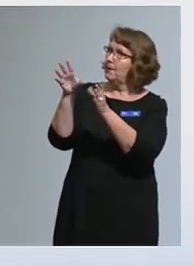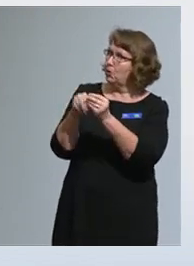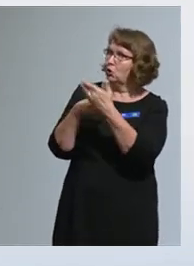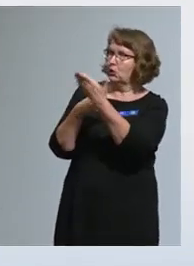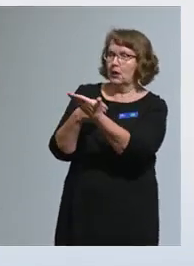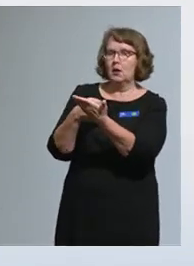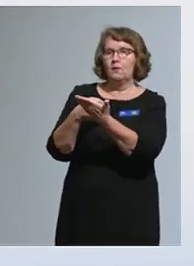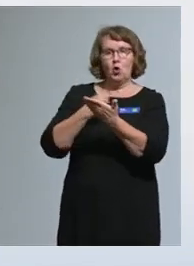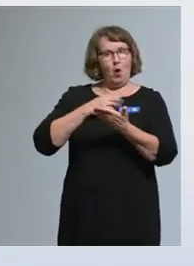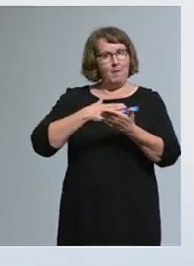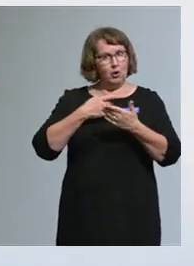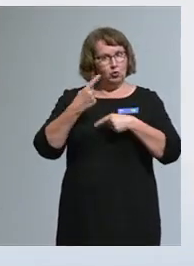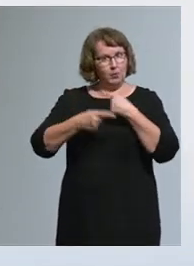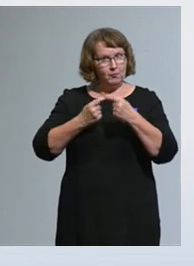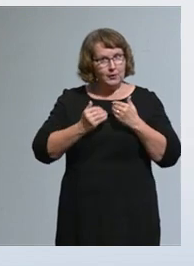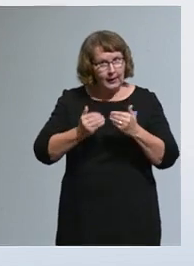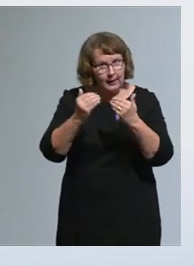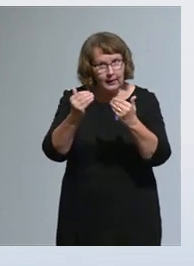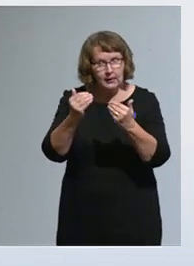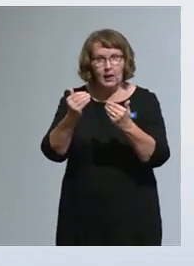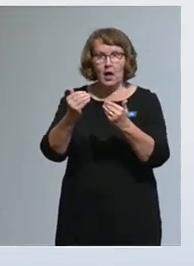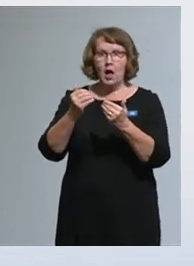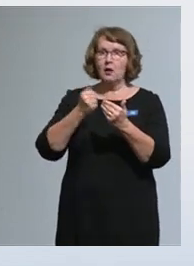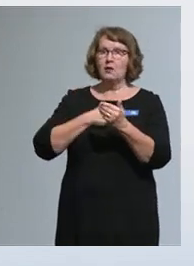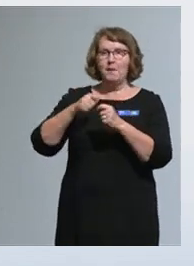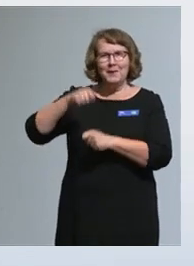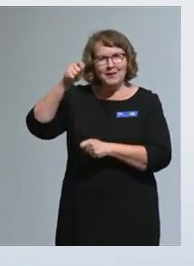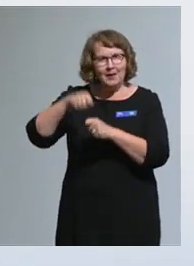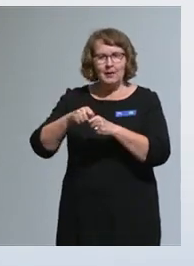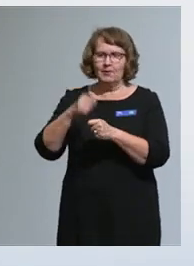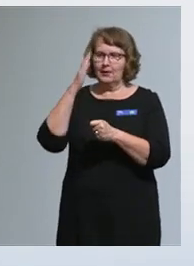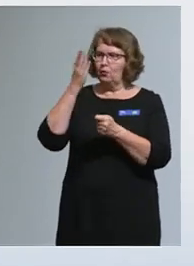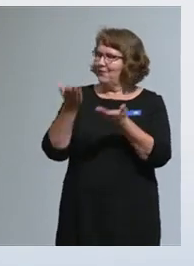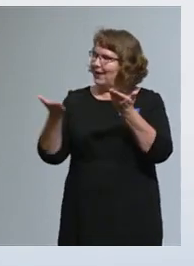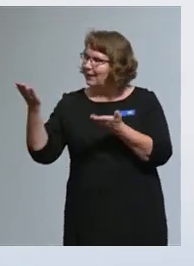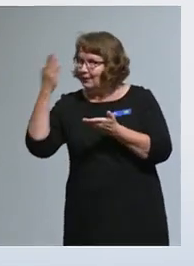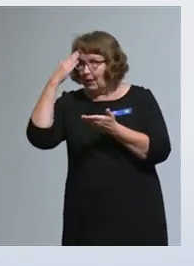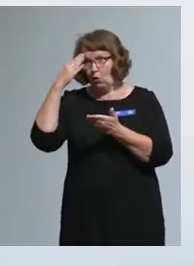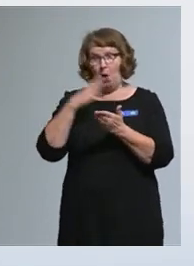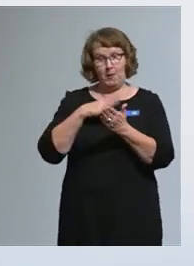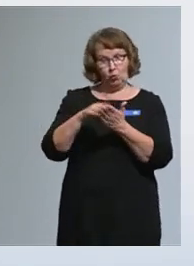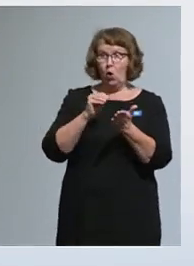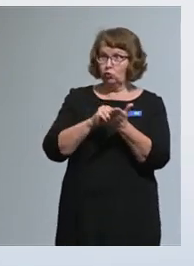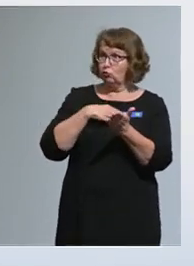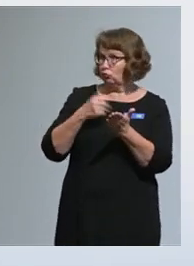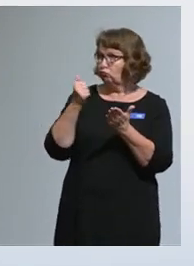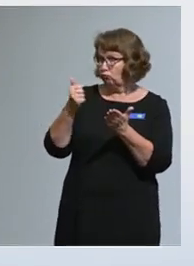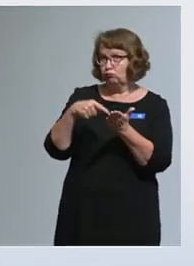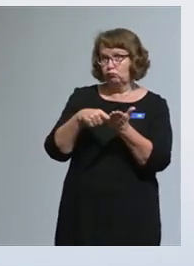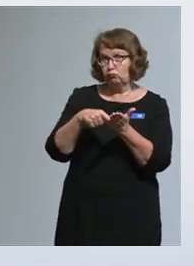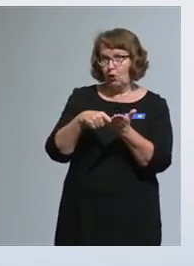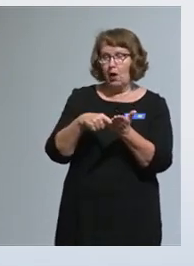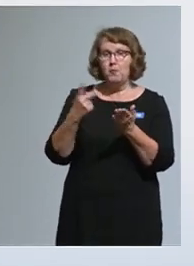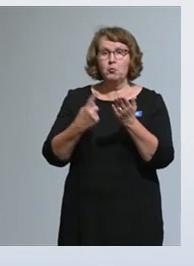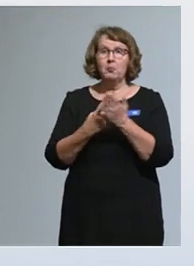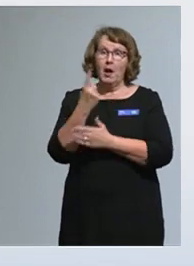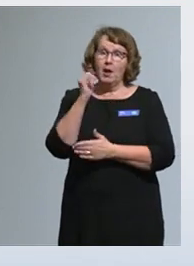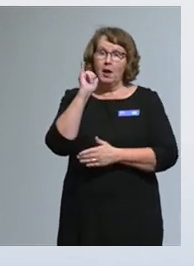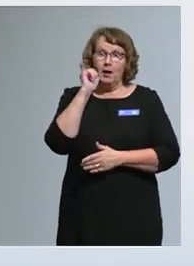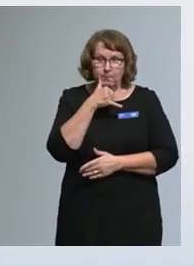vertaillettavampaa tietoa saavutettiinko toivottu tulos. Myös epäonnistuminen on sallittavaa ja tieto siitä on tärkeä.